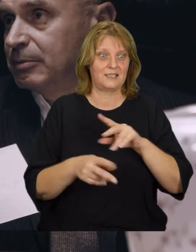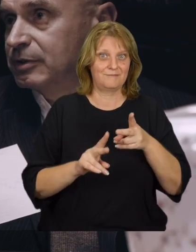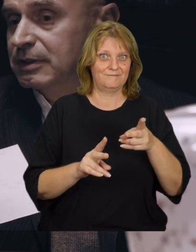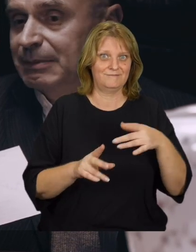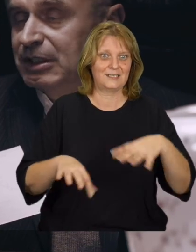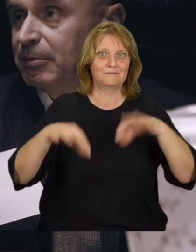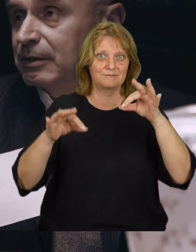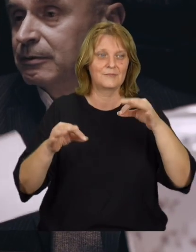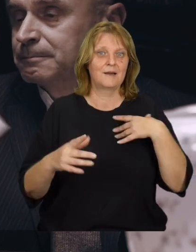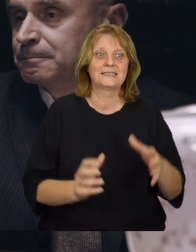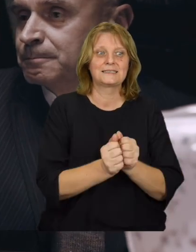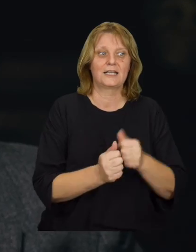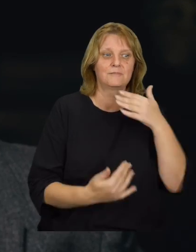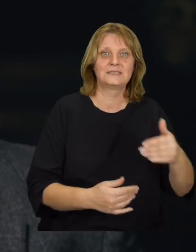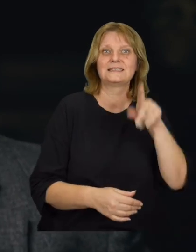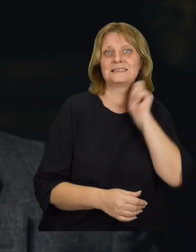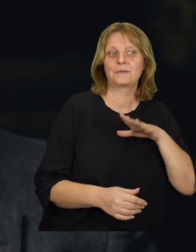znaleźli je przy zabitym UPEK-u.